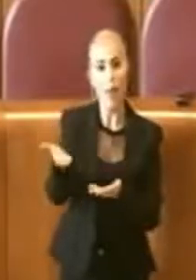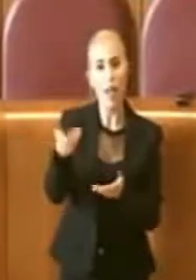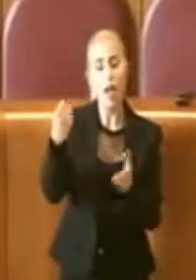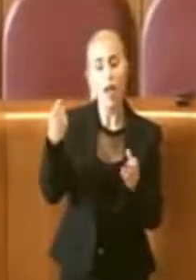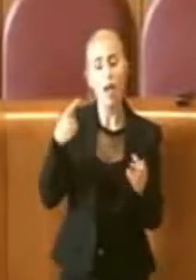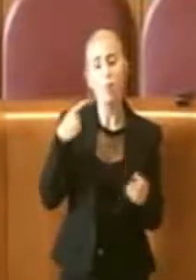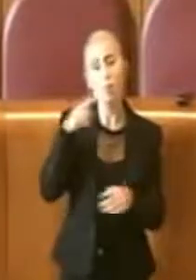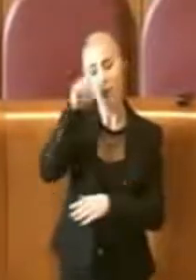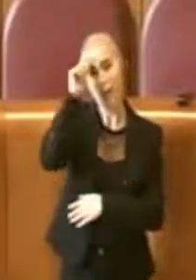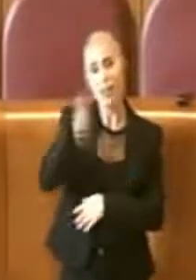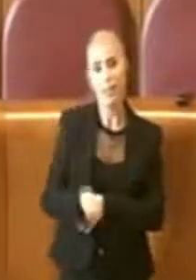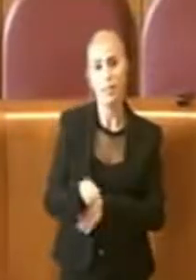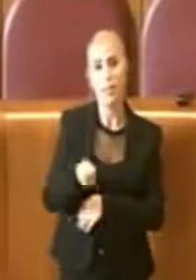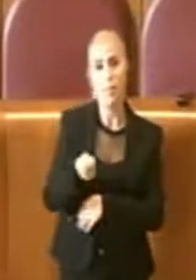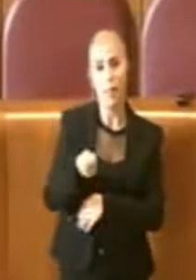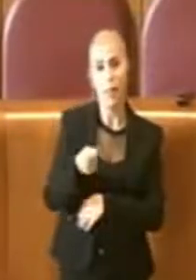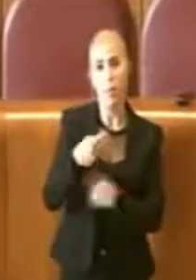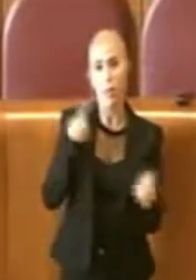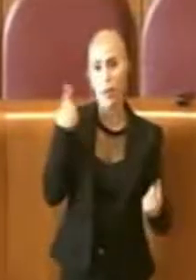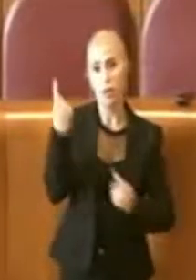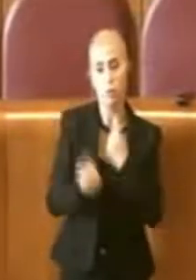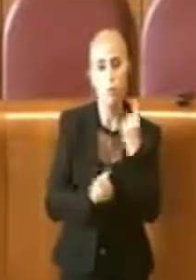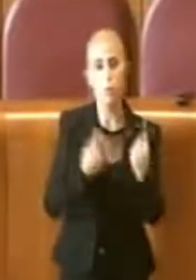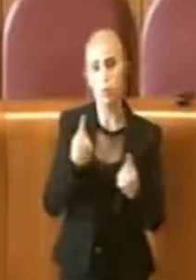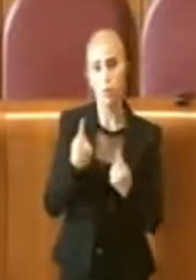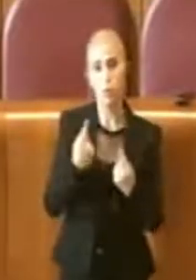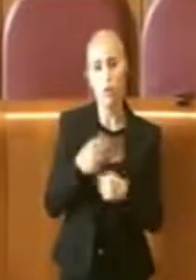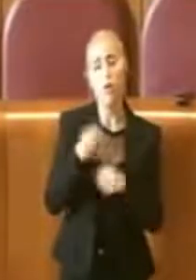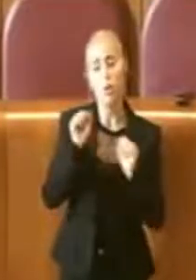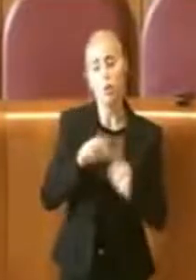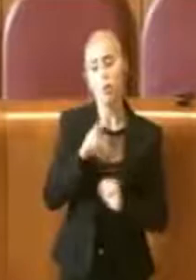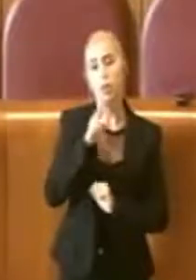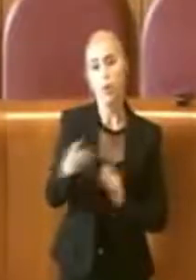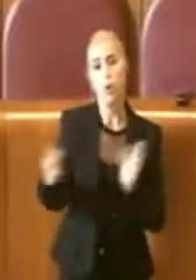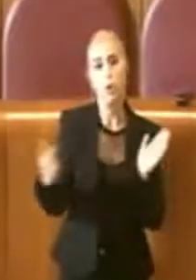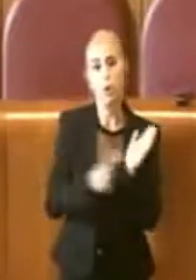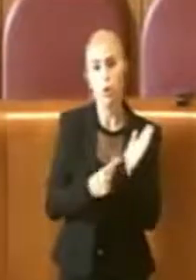accaduto, una forma di rispetto e una risposta. Grazie. Grazie.